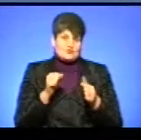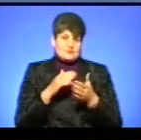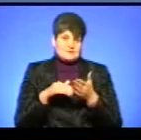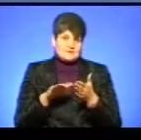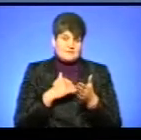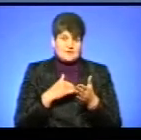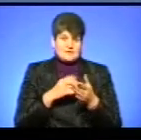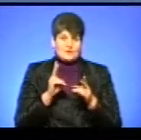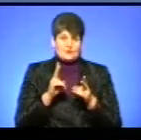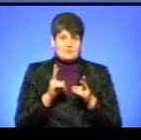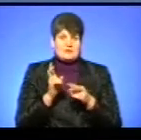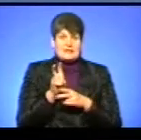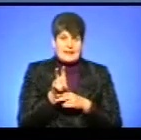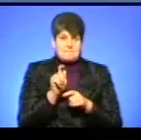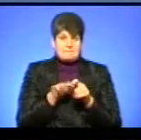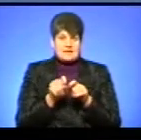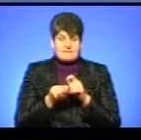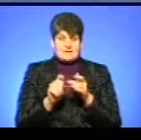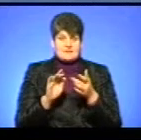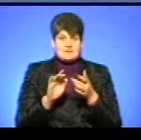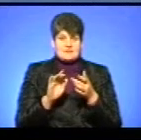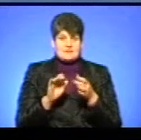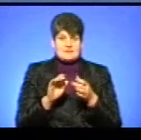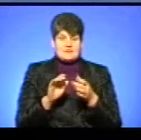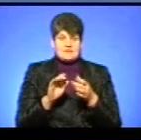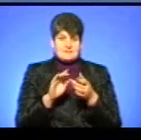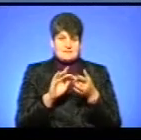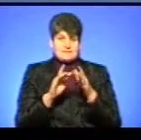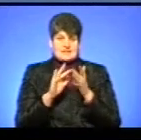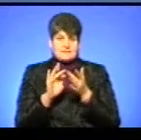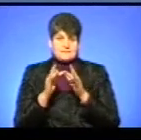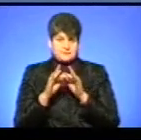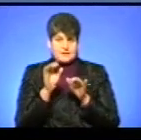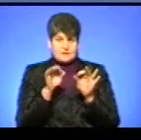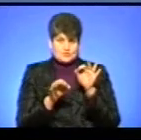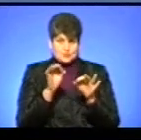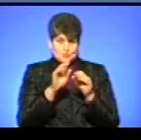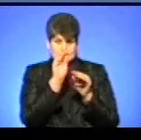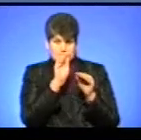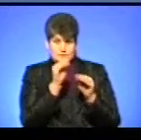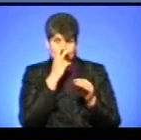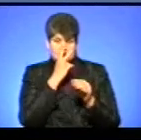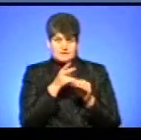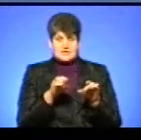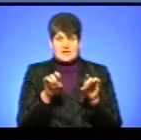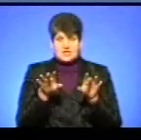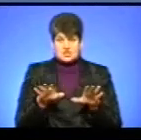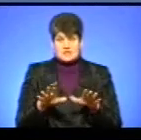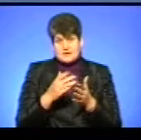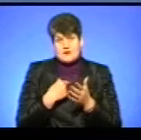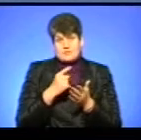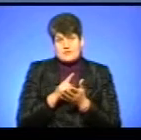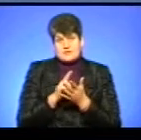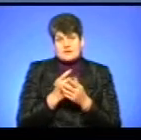спростоване будьким, який зайде і перевірить на сайті суду відповідну інформацію, точніше в реєстрі судових рішень. І, мабуть, тепер я буду змушений це рішення